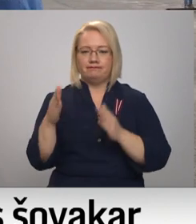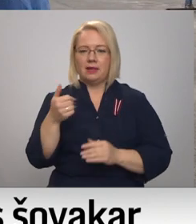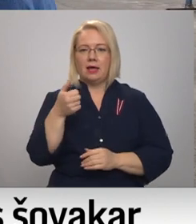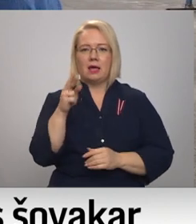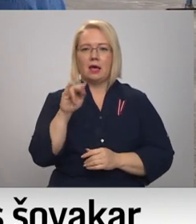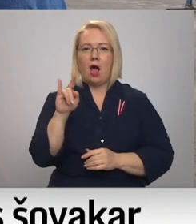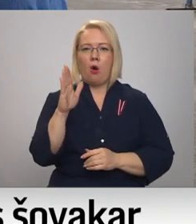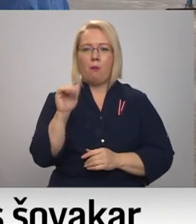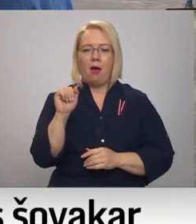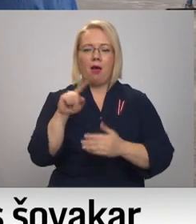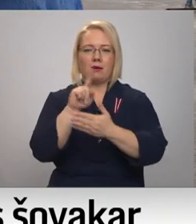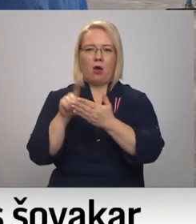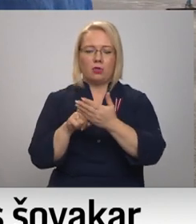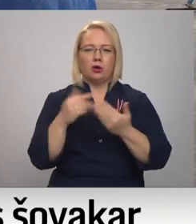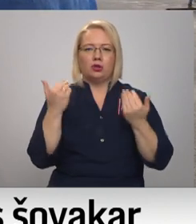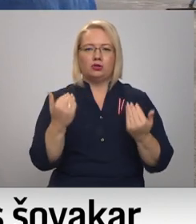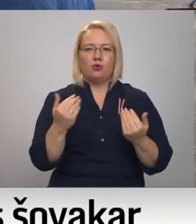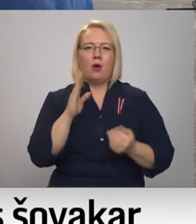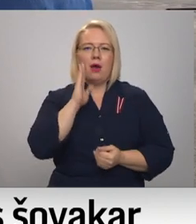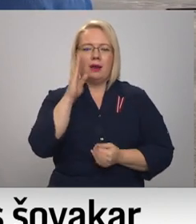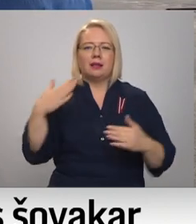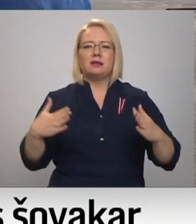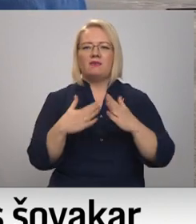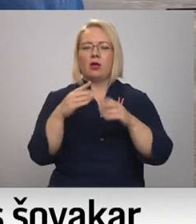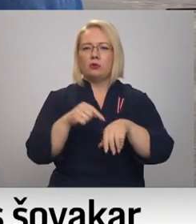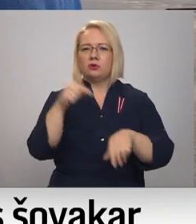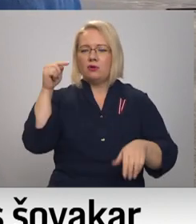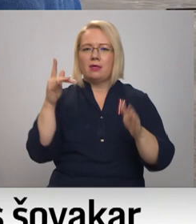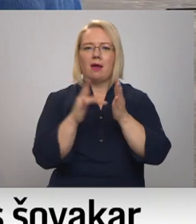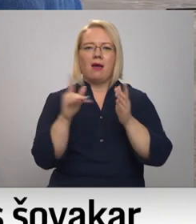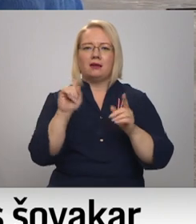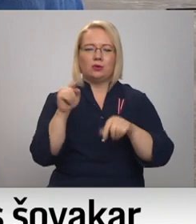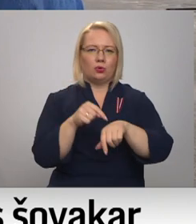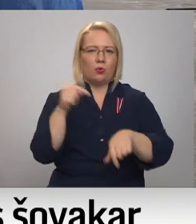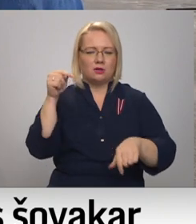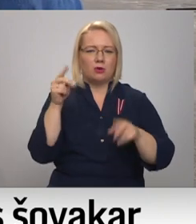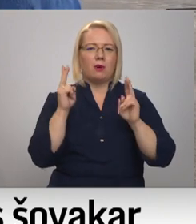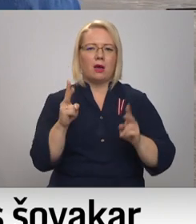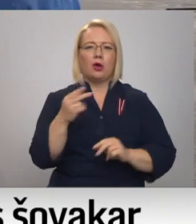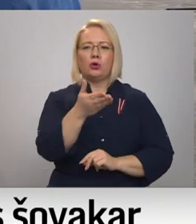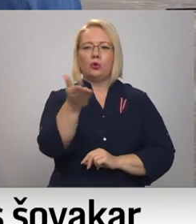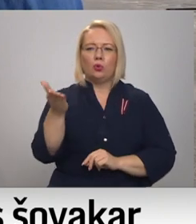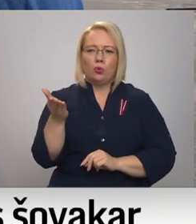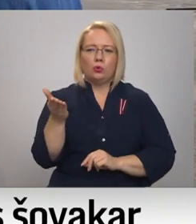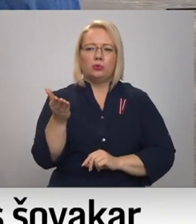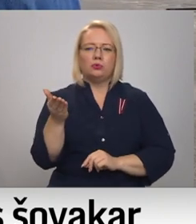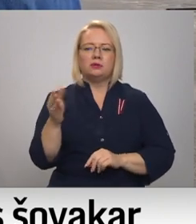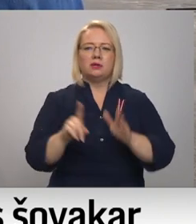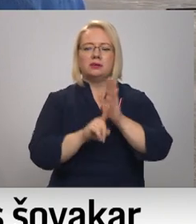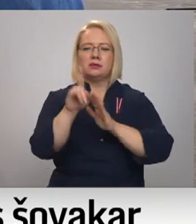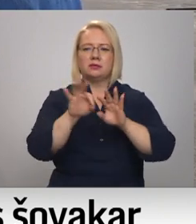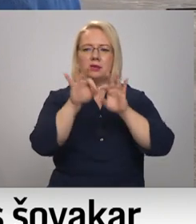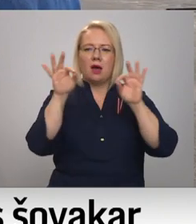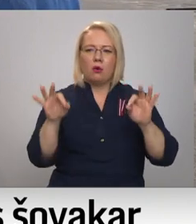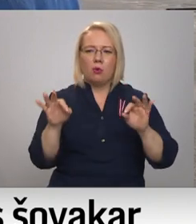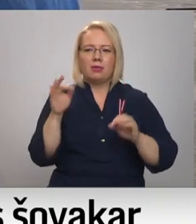jums šorī tāda svētku sajūta. Kāds ir noskaņojums, ka jūsu sākotnējā